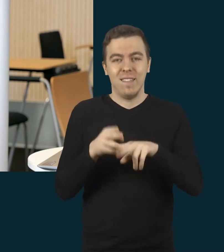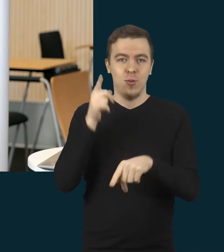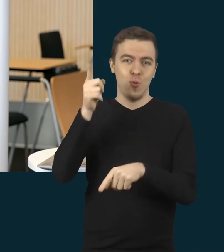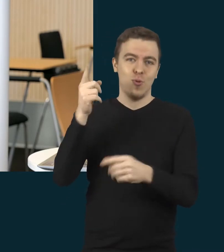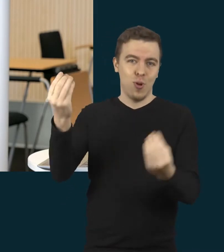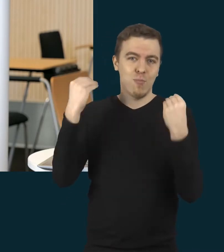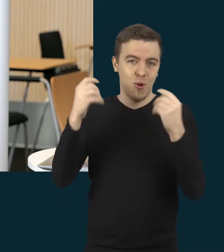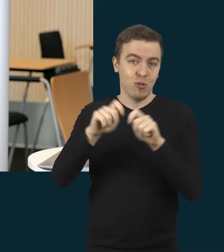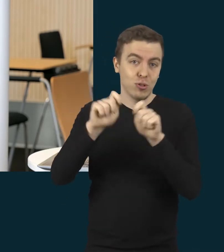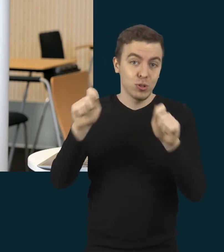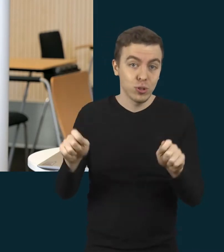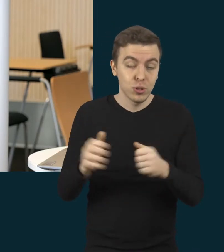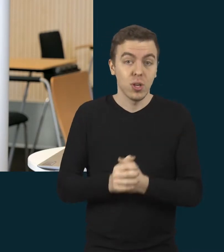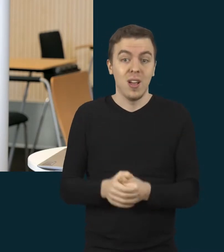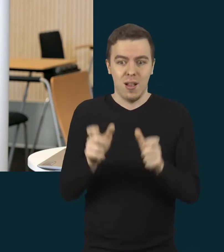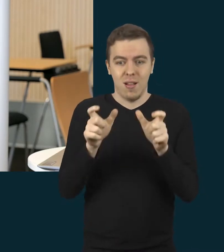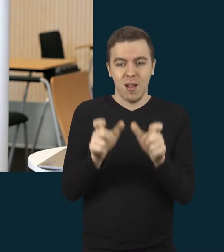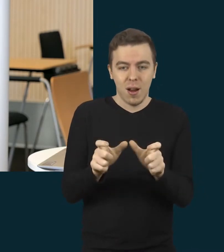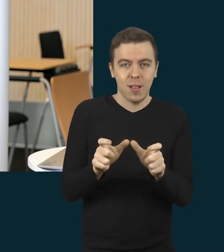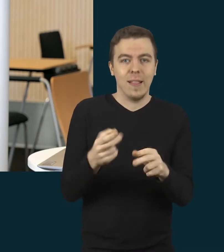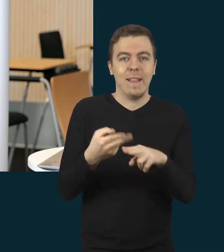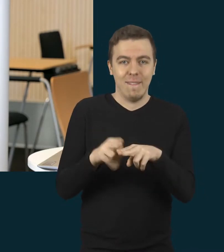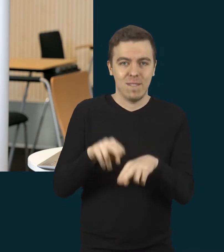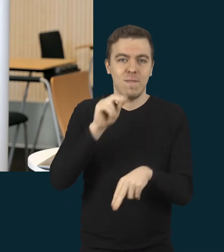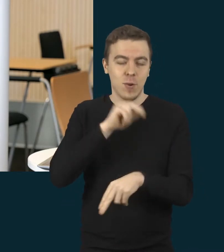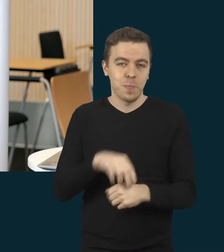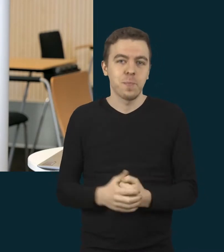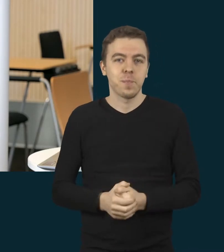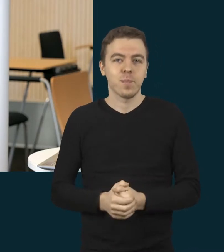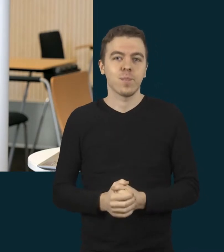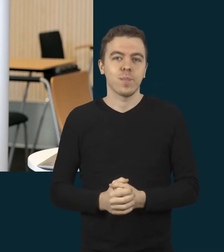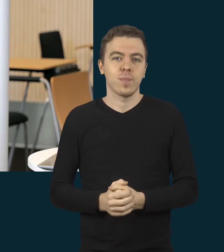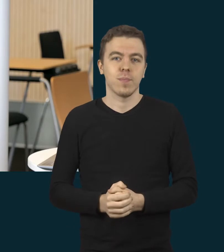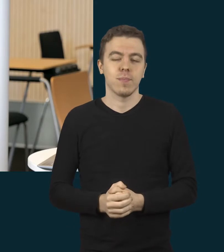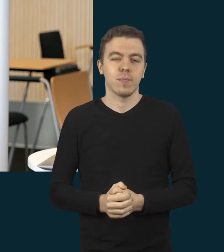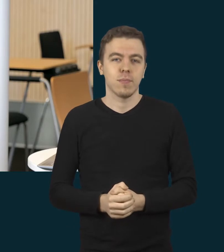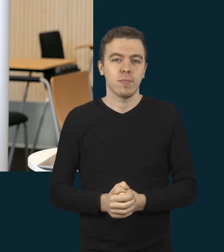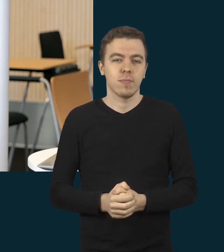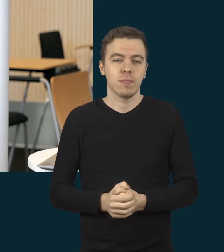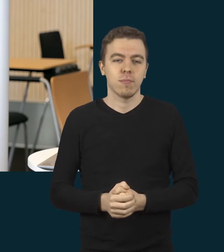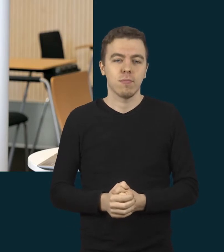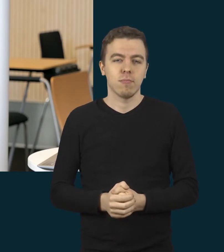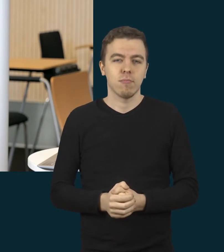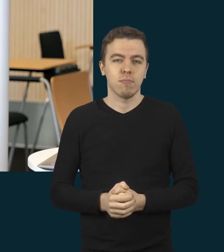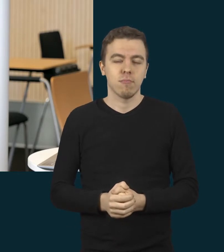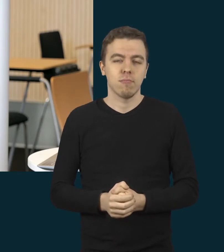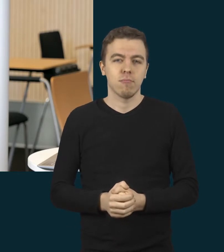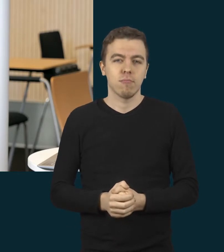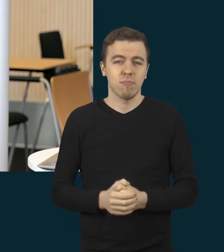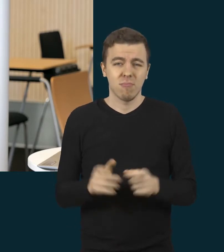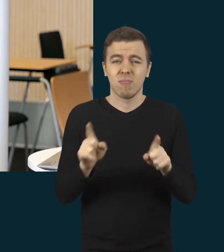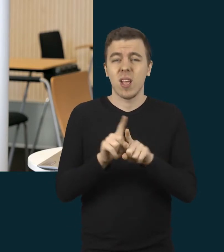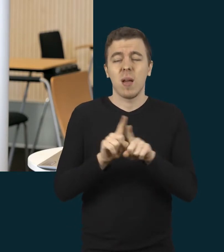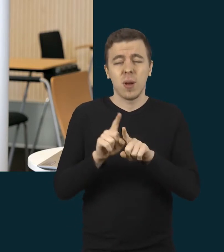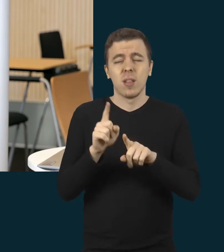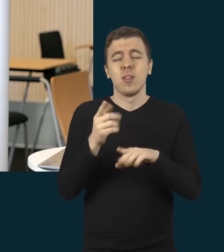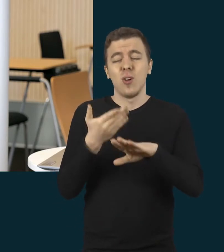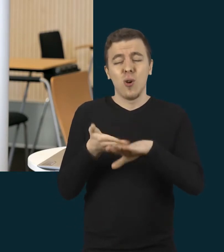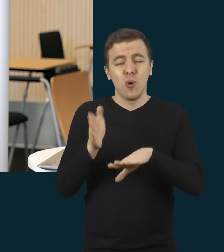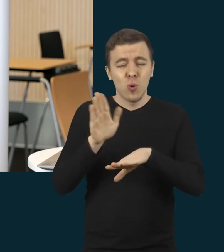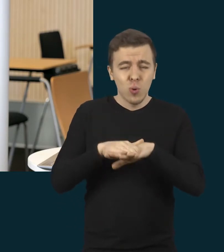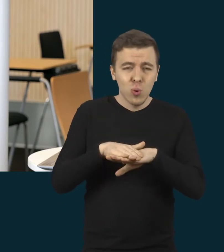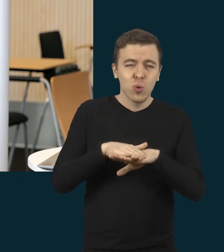pandemijos karantino metu. Ypač, be abejo, iššūkiai palėtė visas